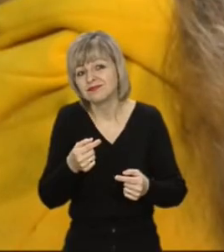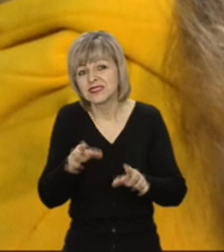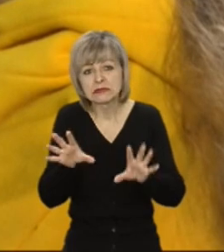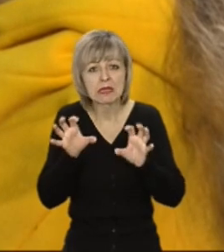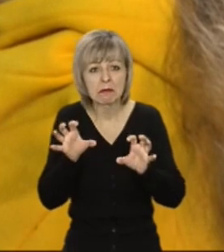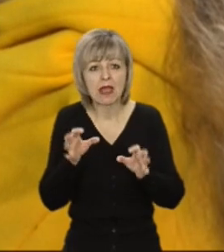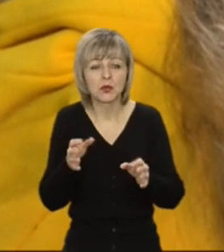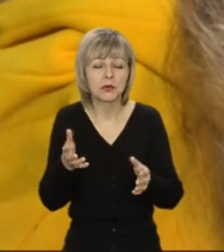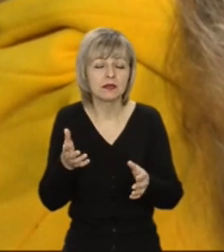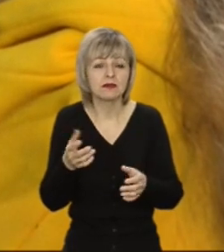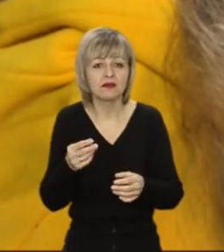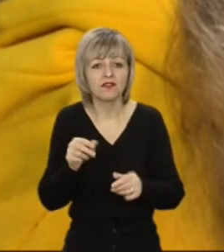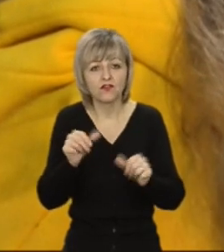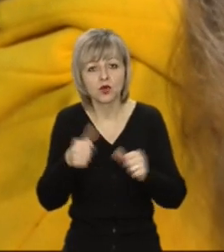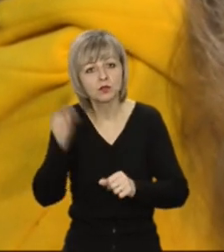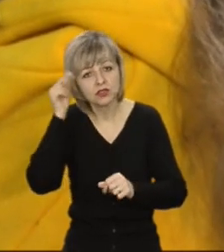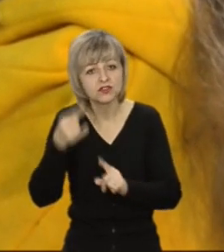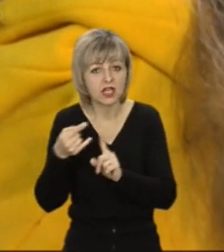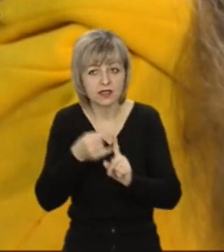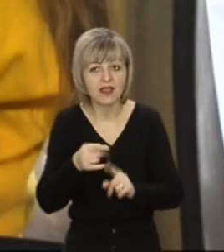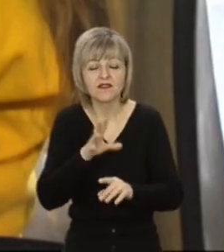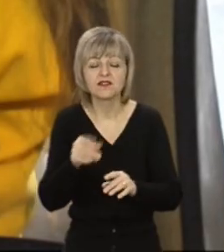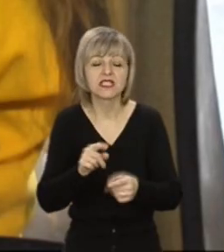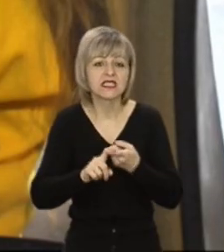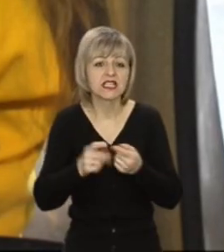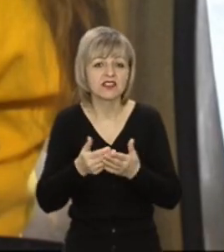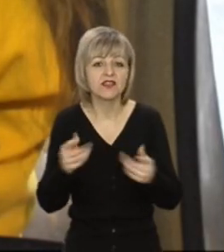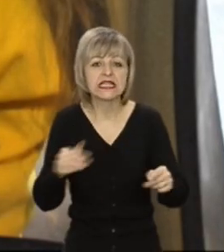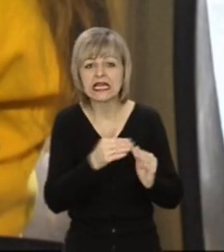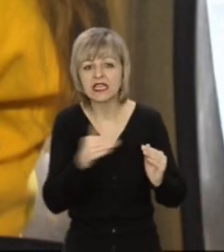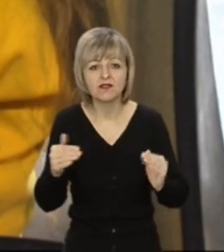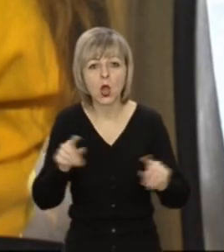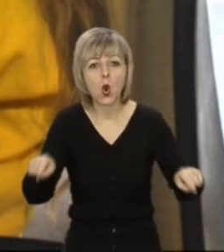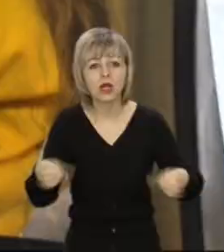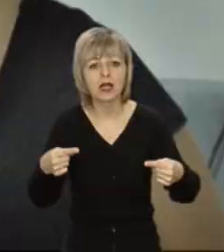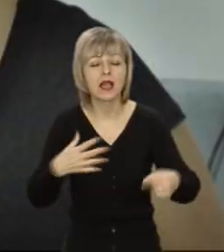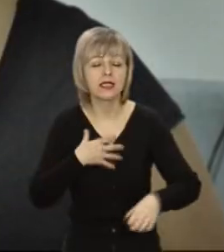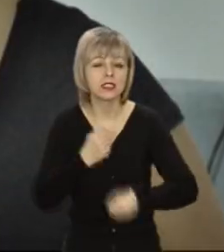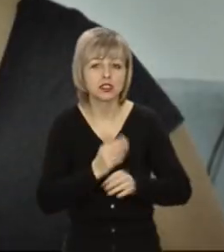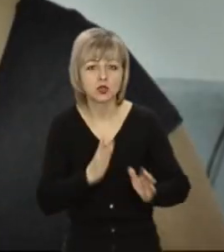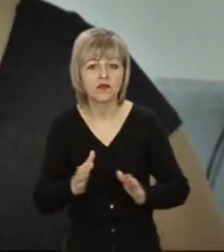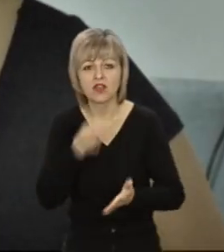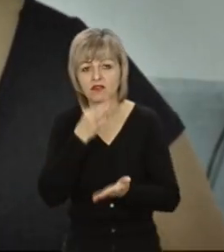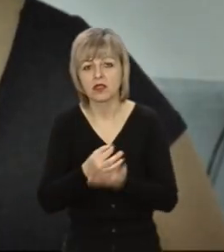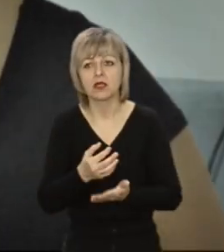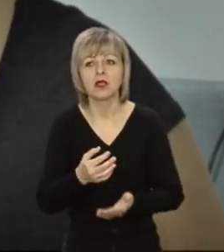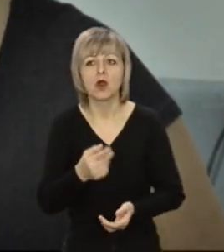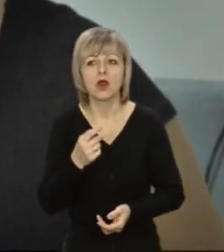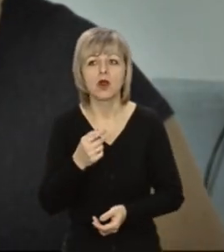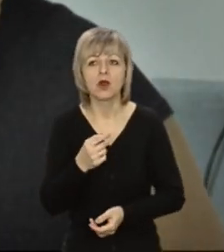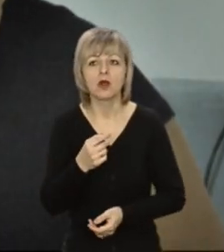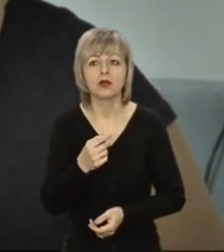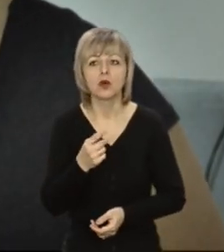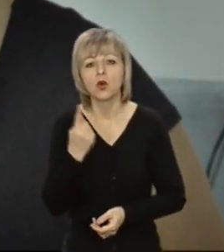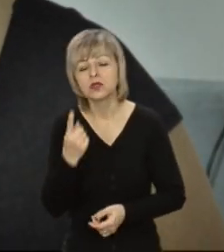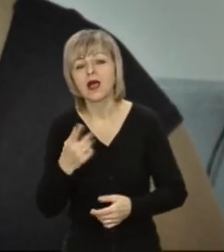Тож все індивідуально залежить від рівня організованості та відповідальності дитини, каже Ольга Наход. Якщо в мене одна організована, а ще друга не